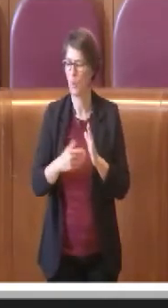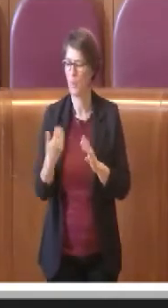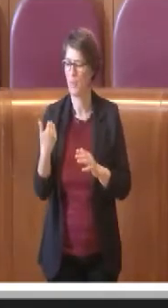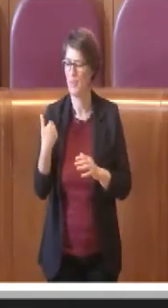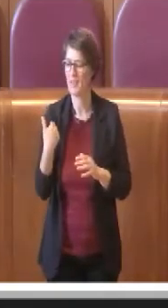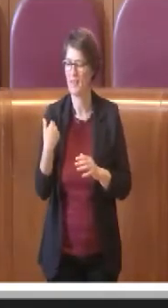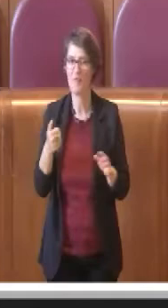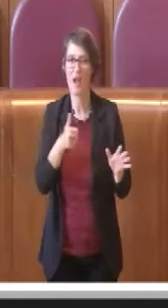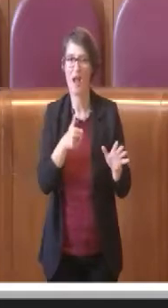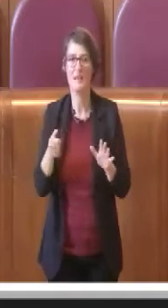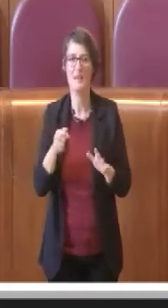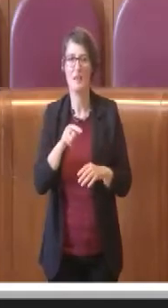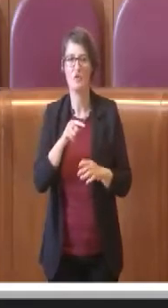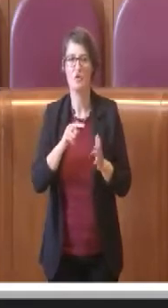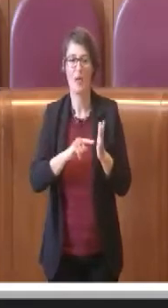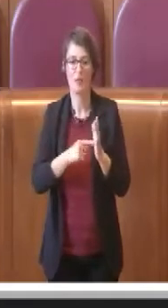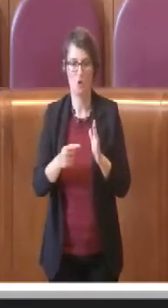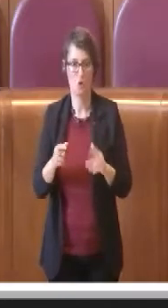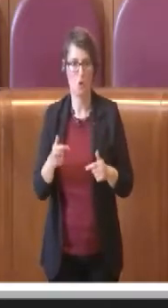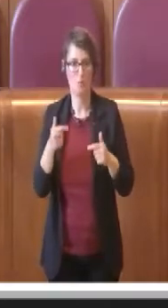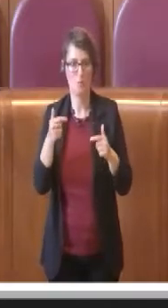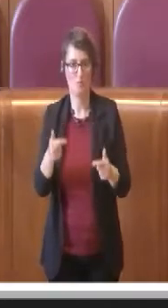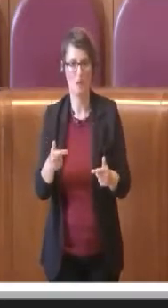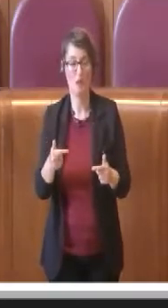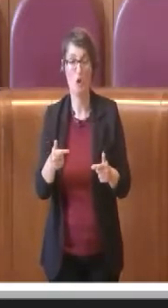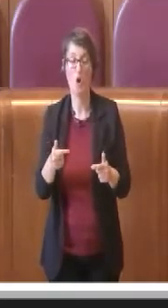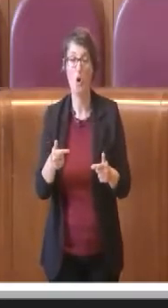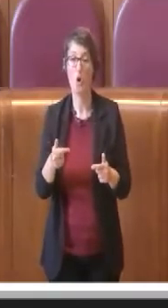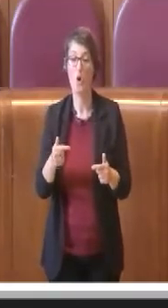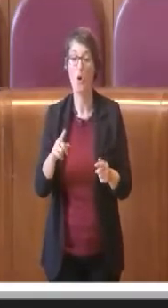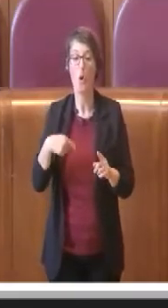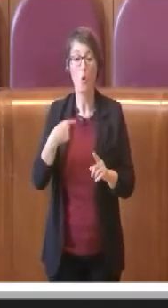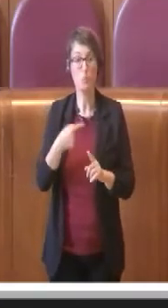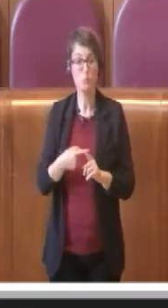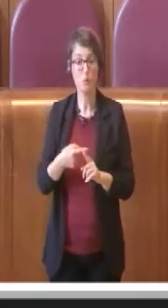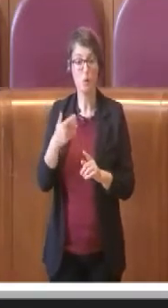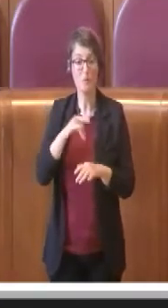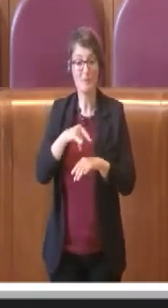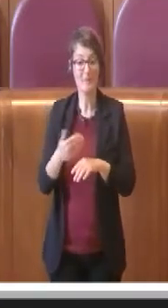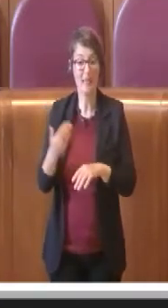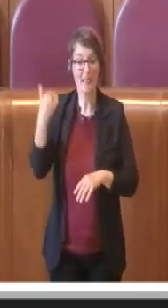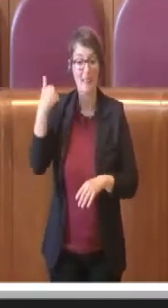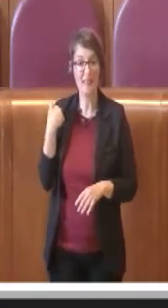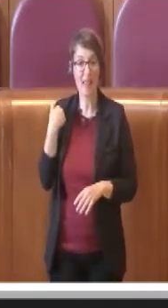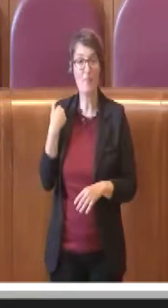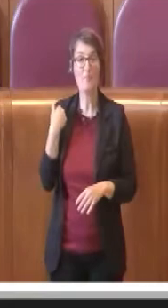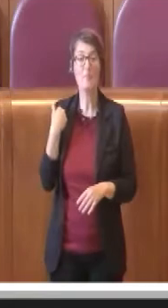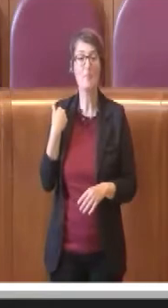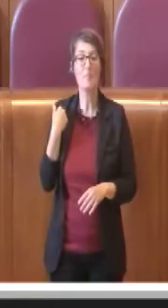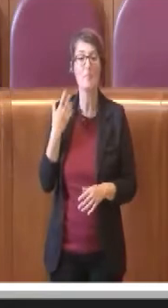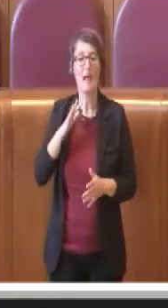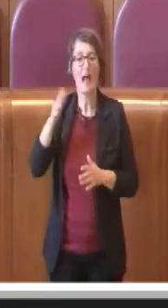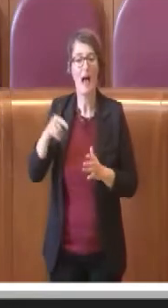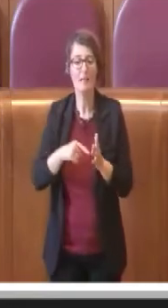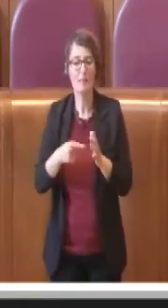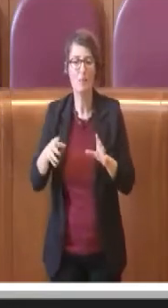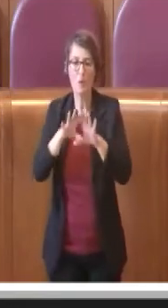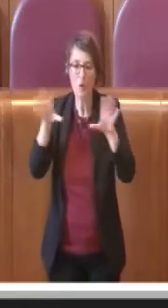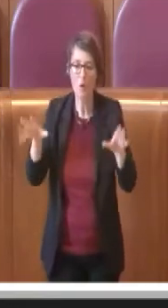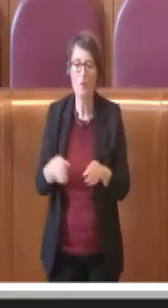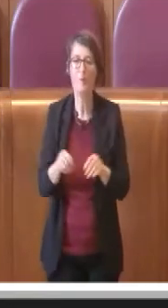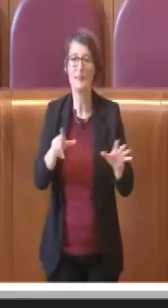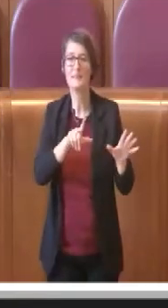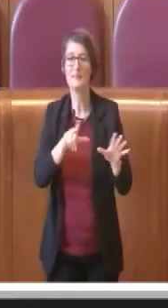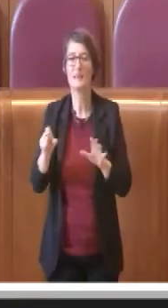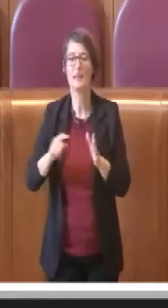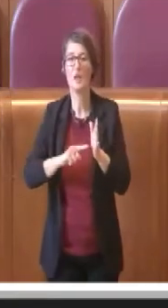oltre ad altri 100 milioni che sono stati messi a settembre. Dunque 700 milioni per mantenere queste società